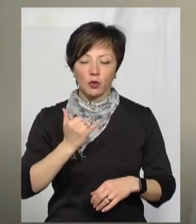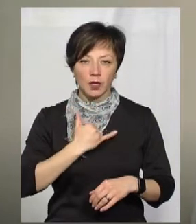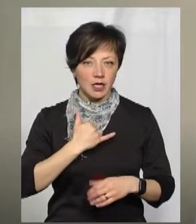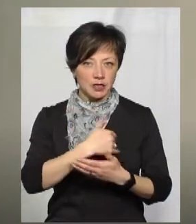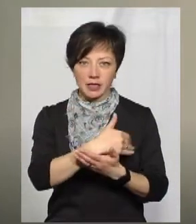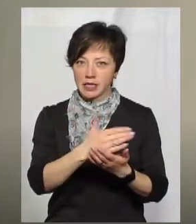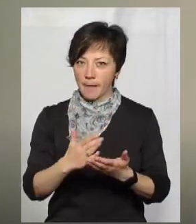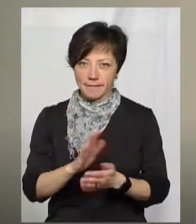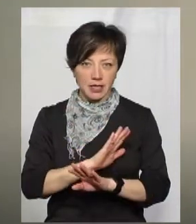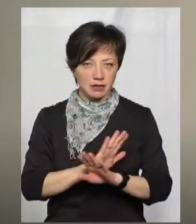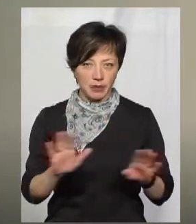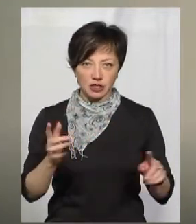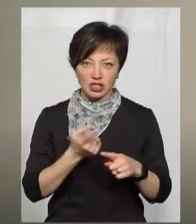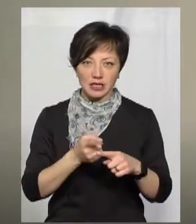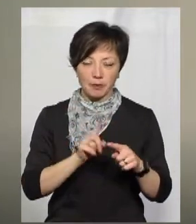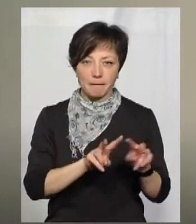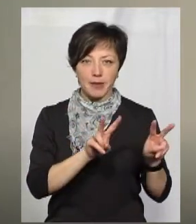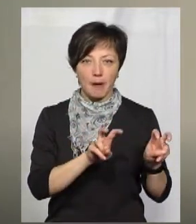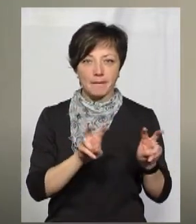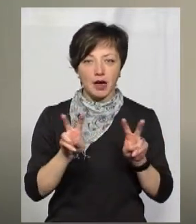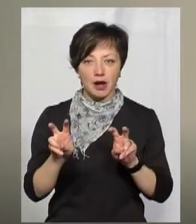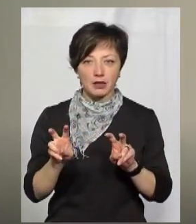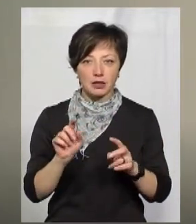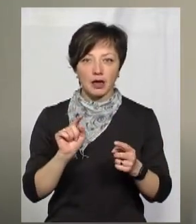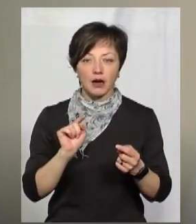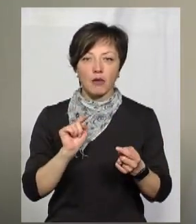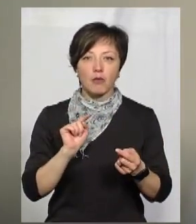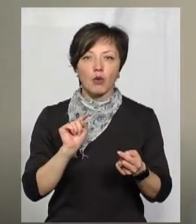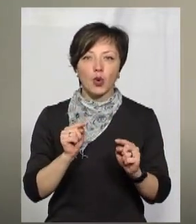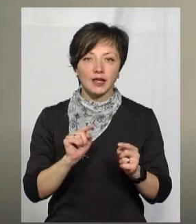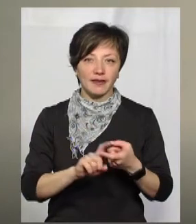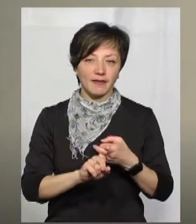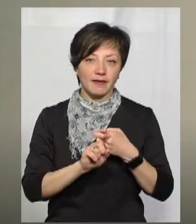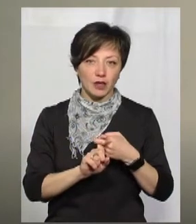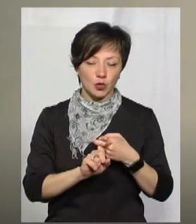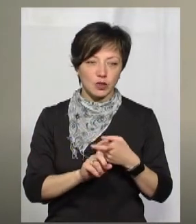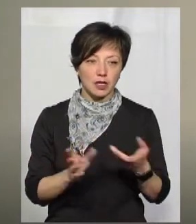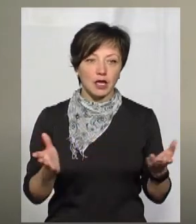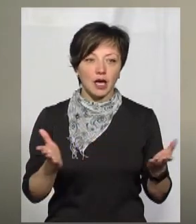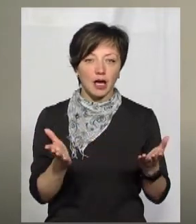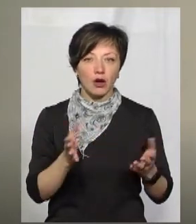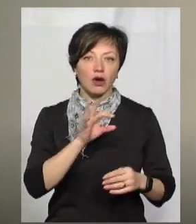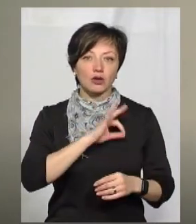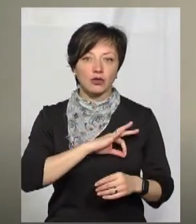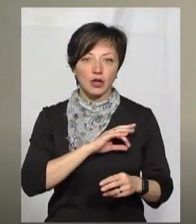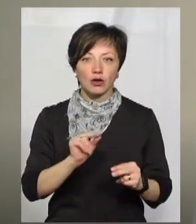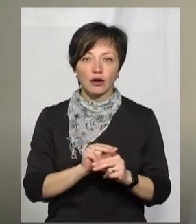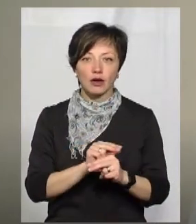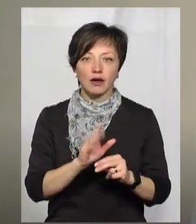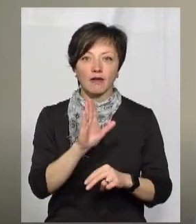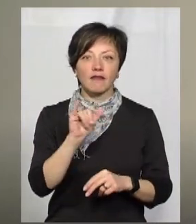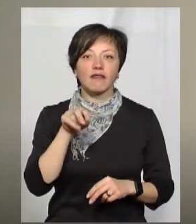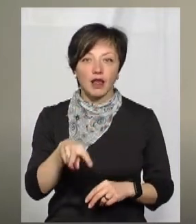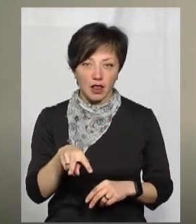забезпечена. Це препарати антиретровірусні, які використовуються в лікуванні